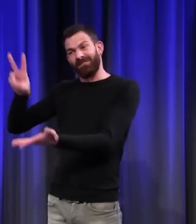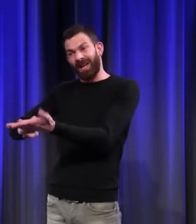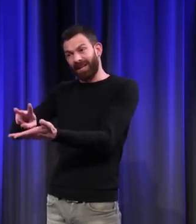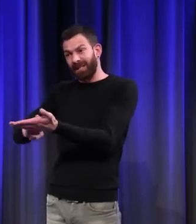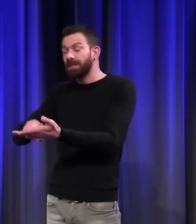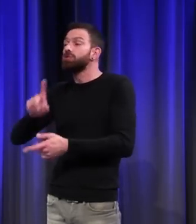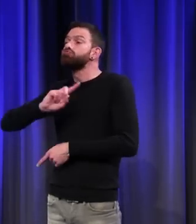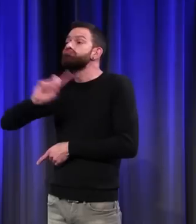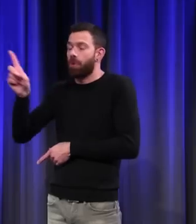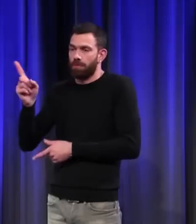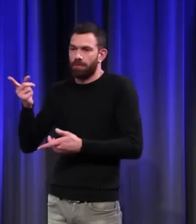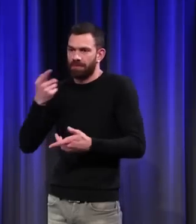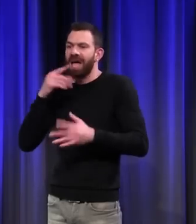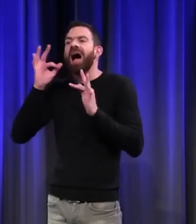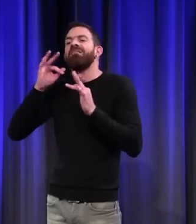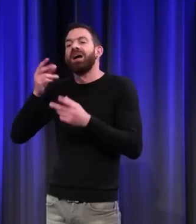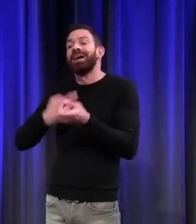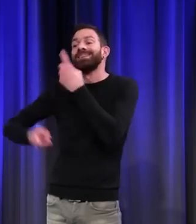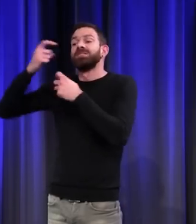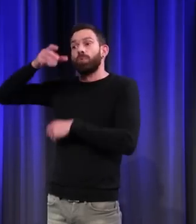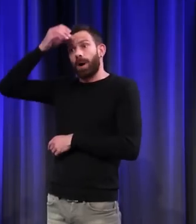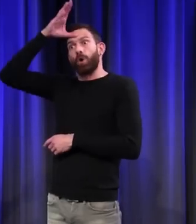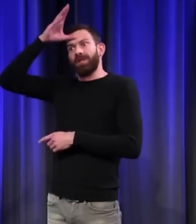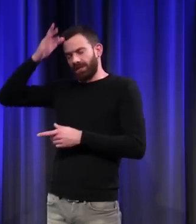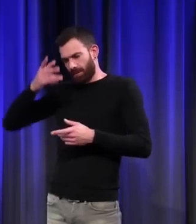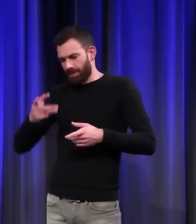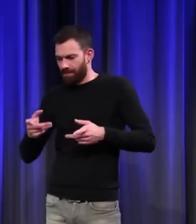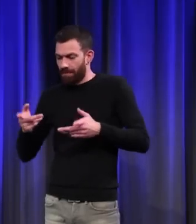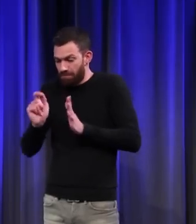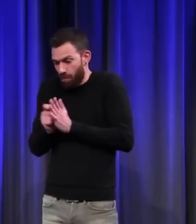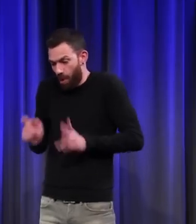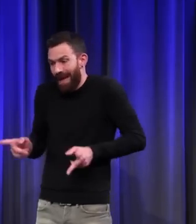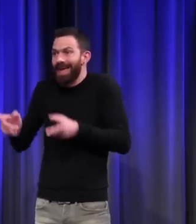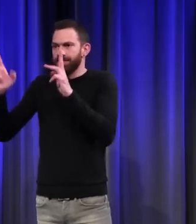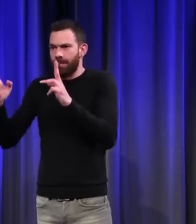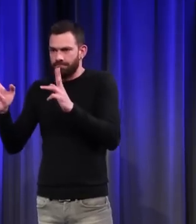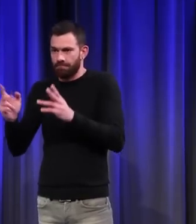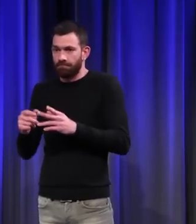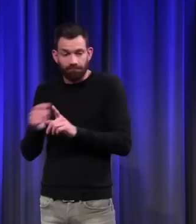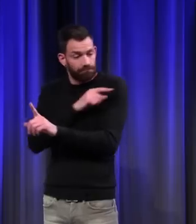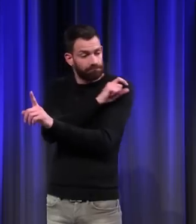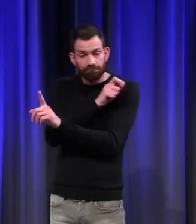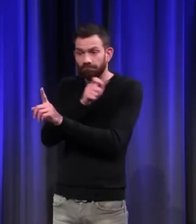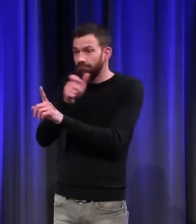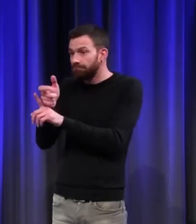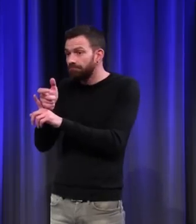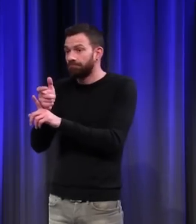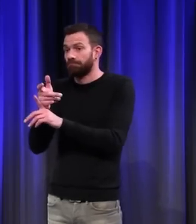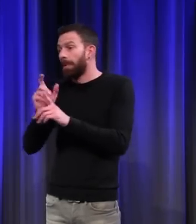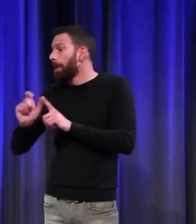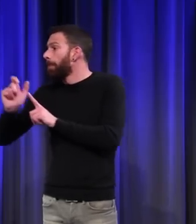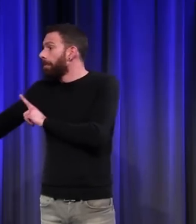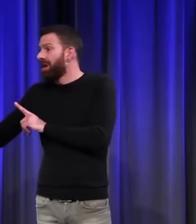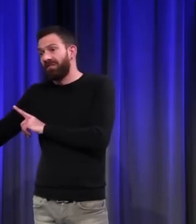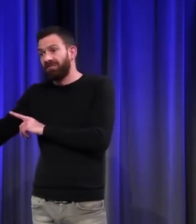des étapes dans l'histoire des connaissances. Et nos successeurs ricaneront sans doute de ce que nous